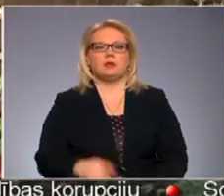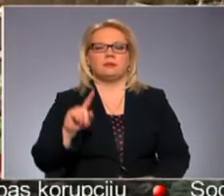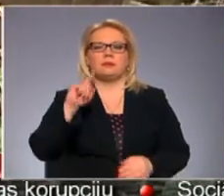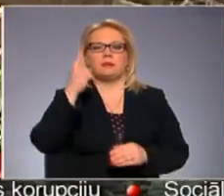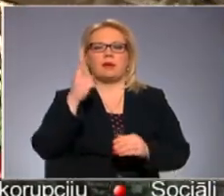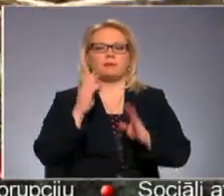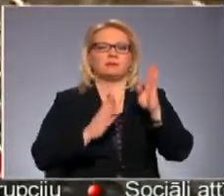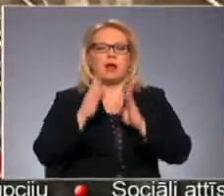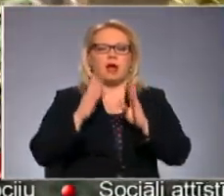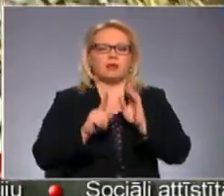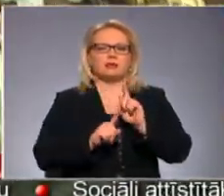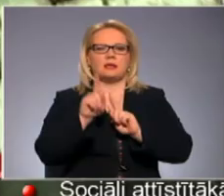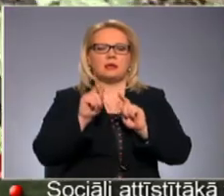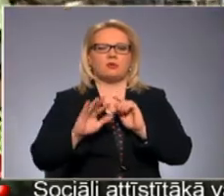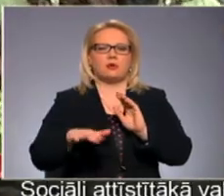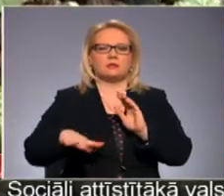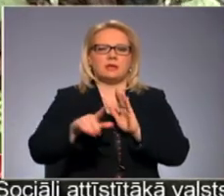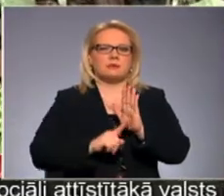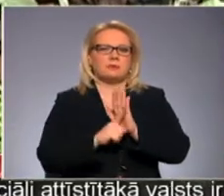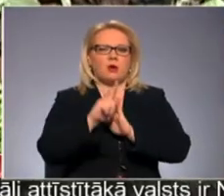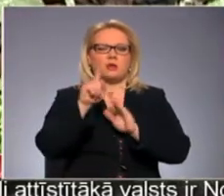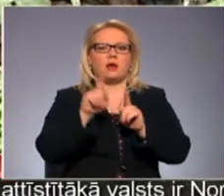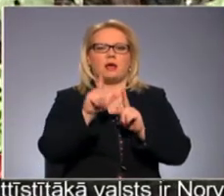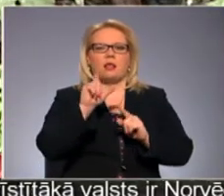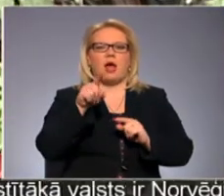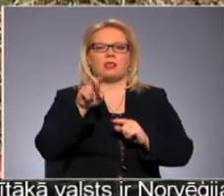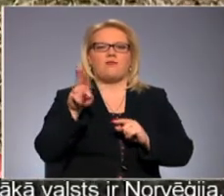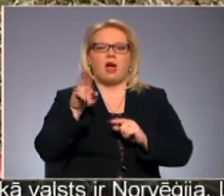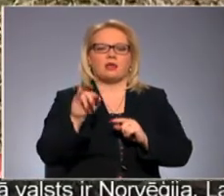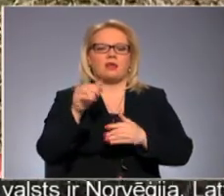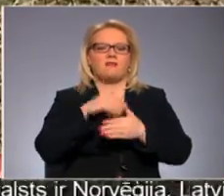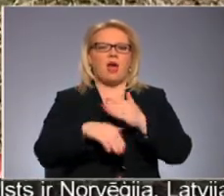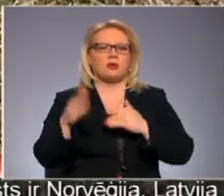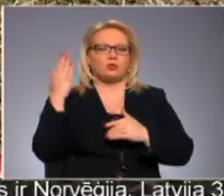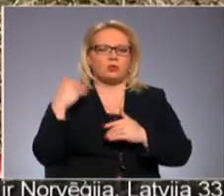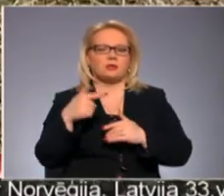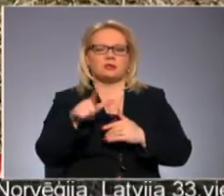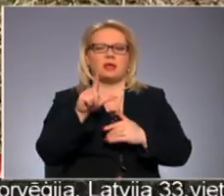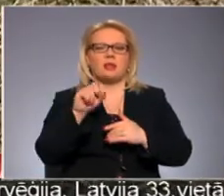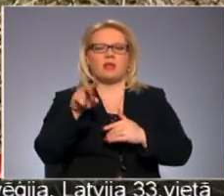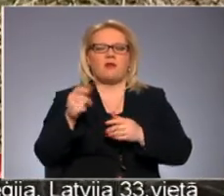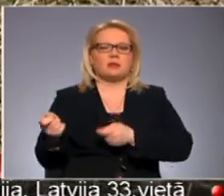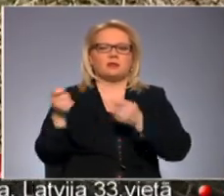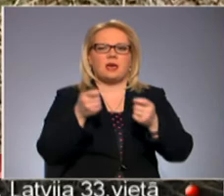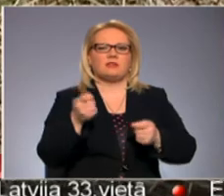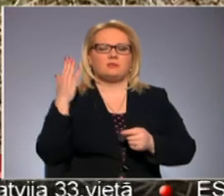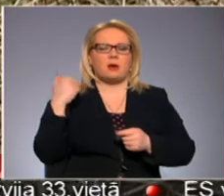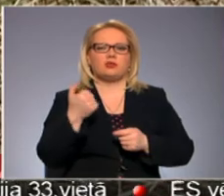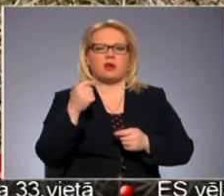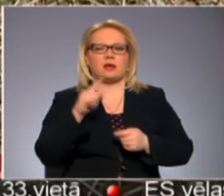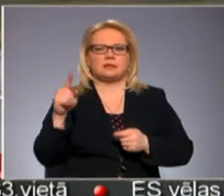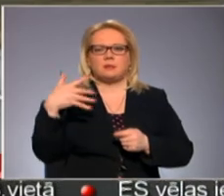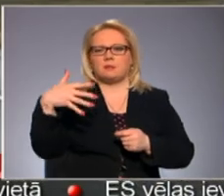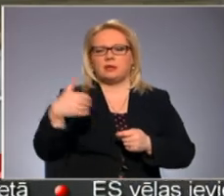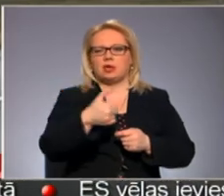pirmajiem zāles asniem no zemes ārās spraucas arī Latvāņi. Vēsturiski Sasnovska Latvānes Latvijā ievestas pagājušā gadsimta 50.